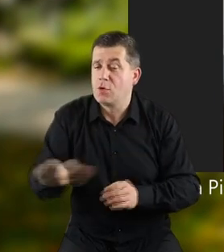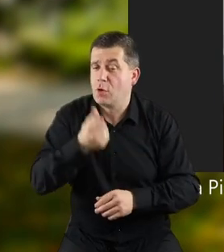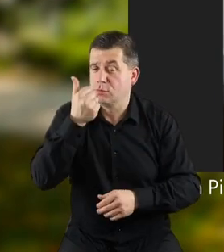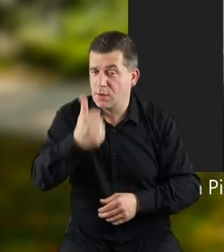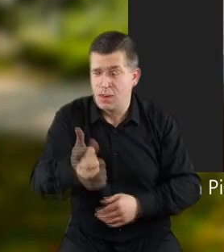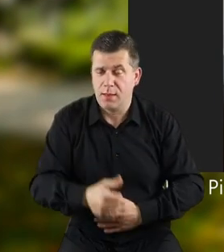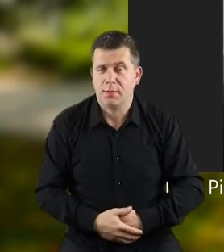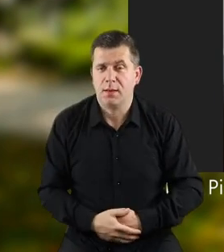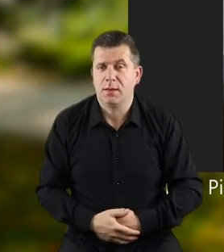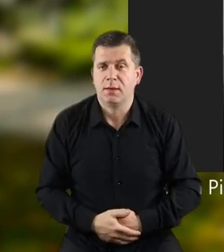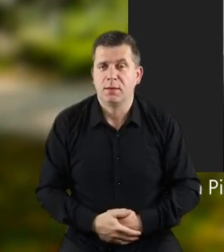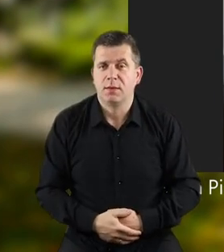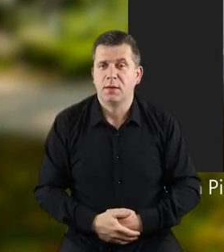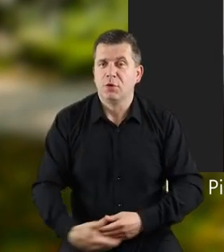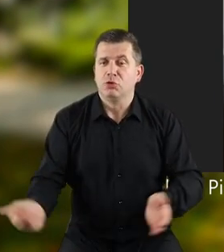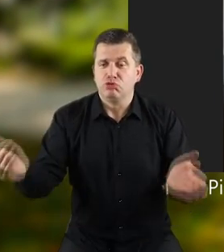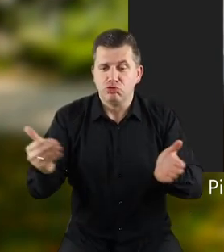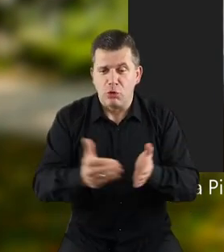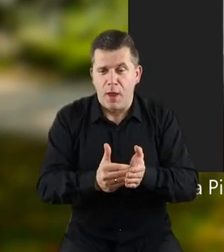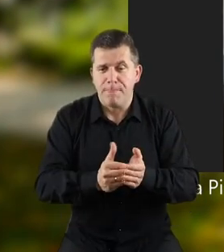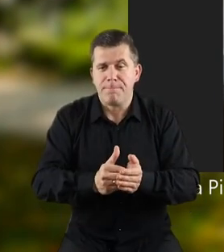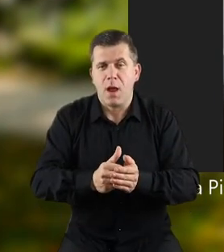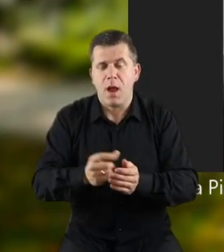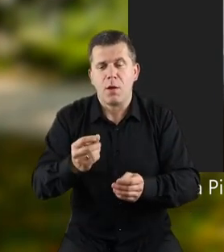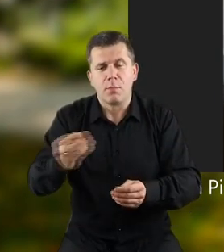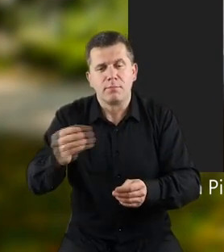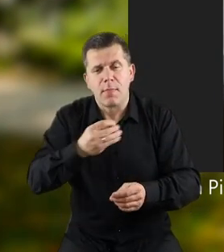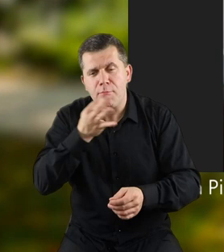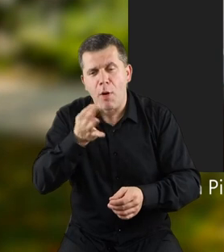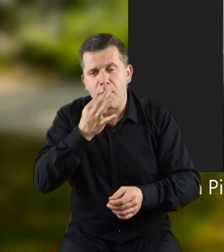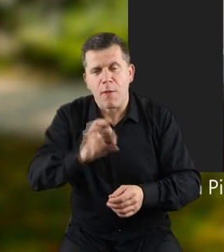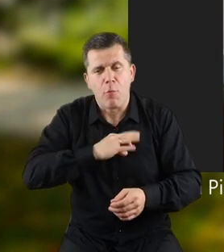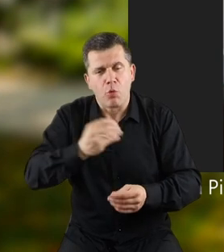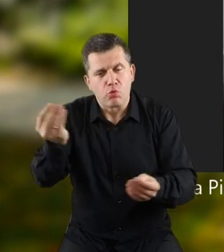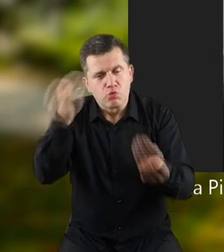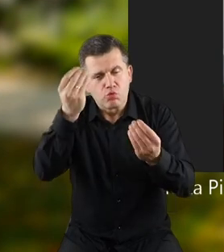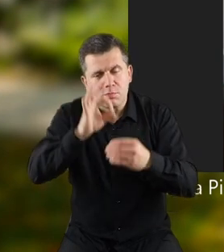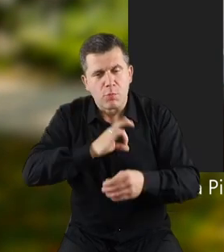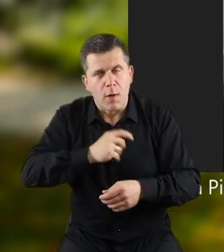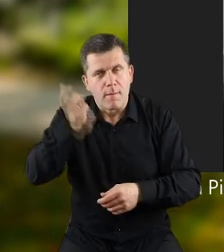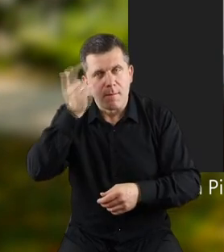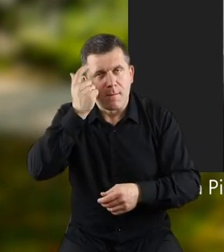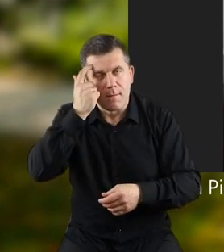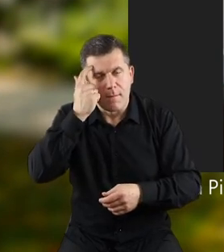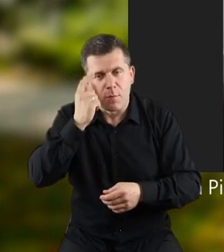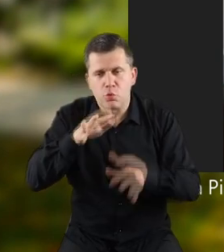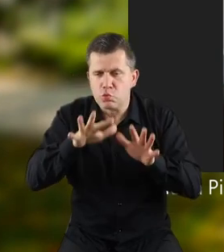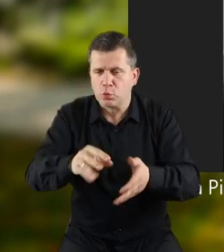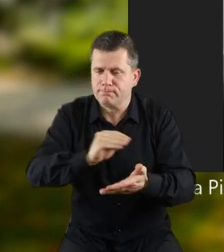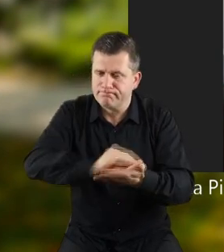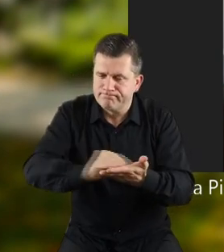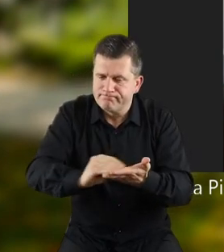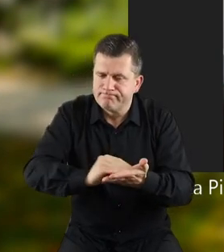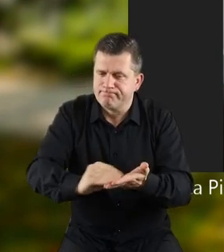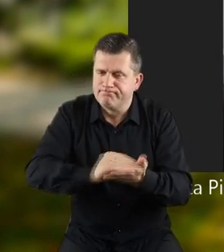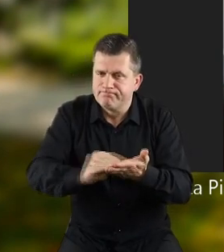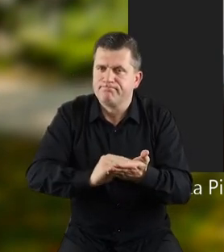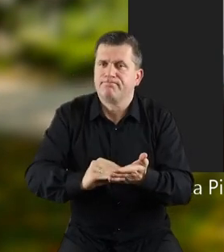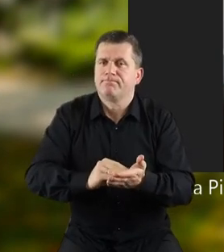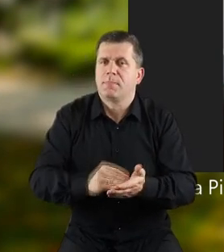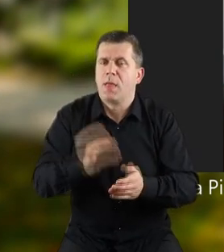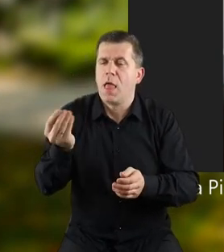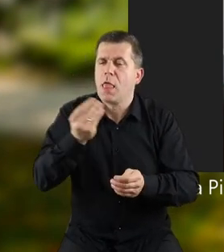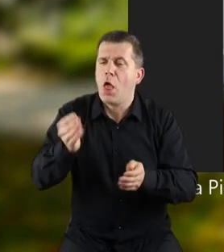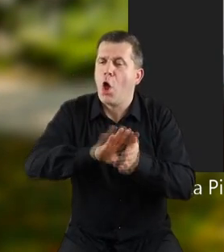I jeszcze jedno. Trzeba szkolić swój warsztat. Trzeba szkolić warsztat, dużo pisać,